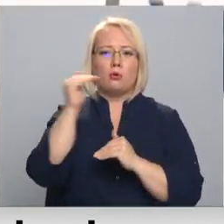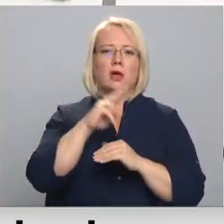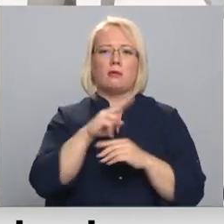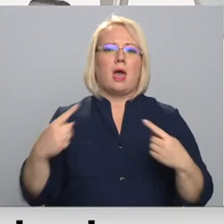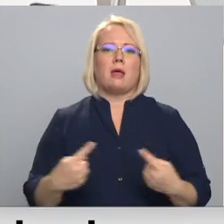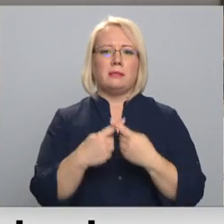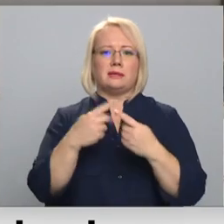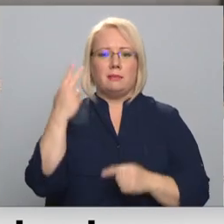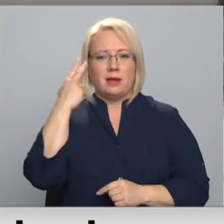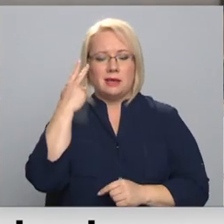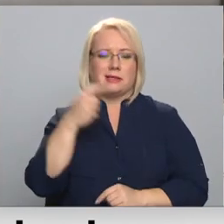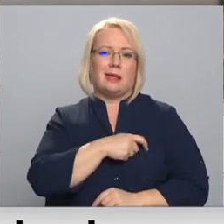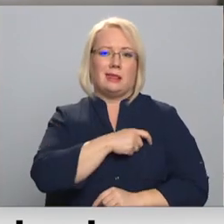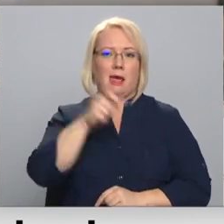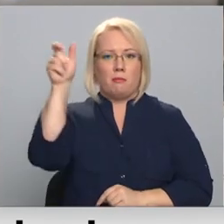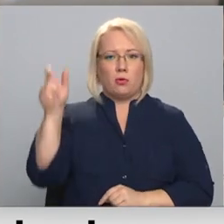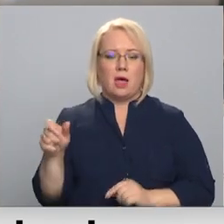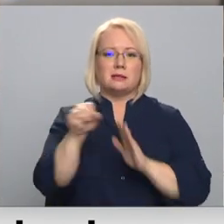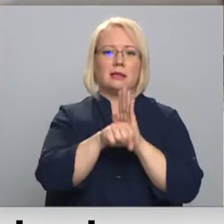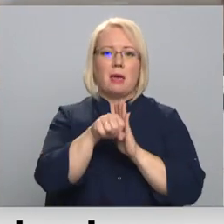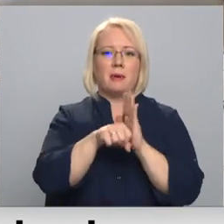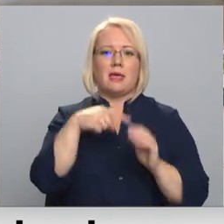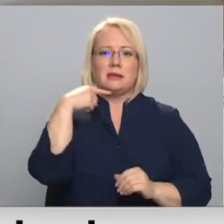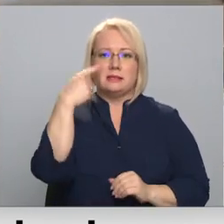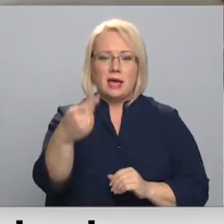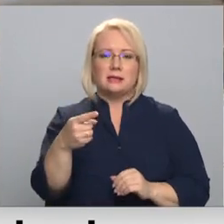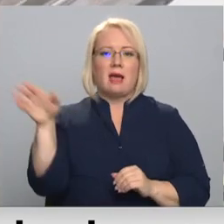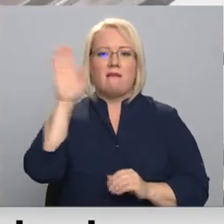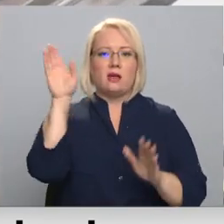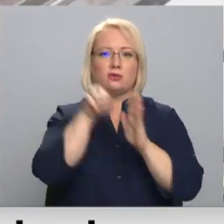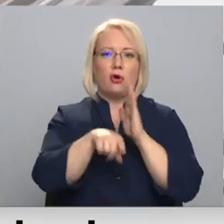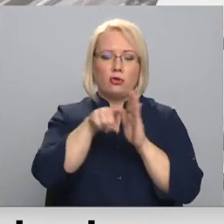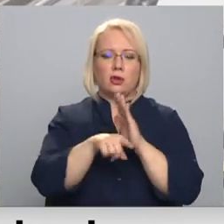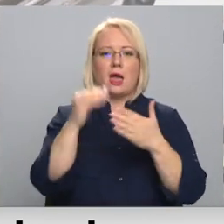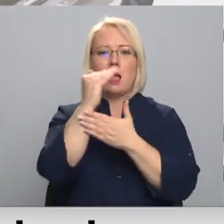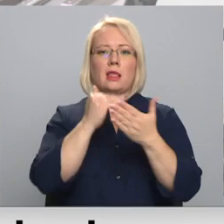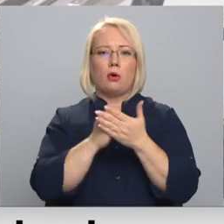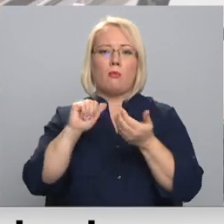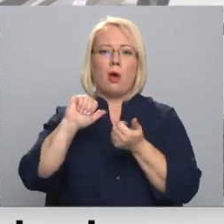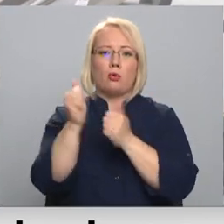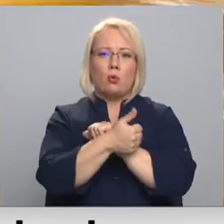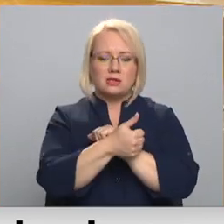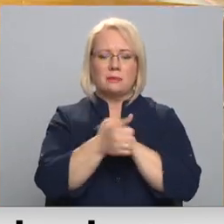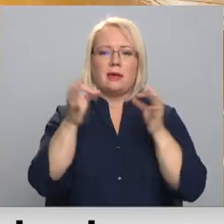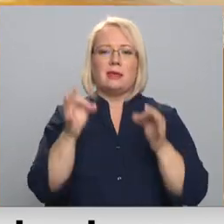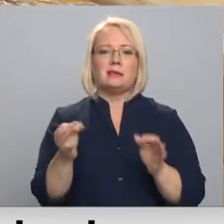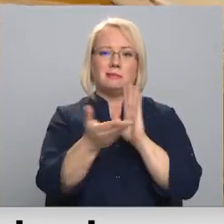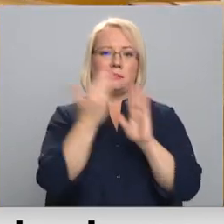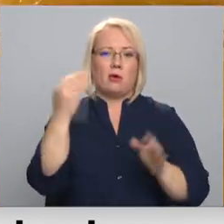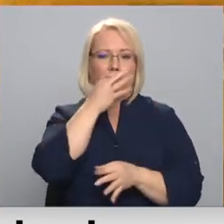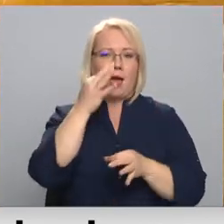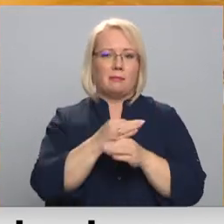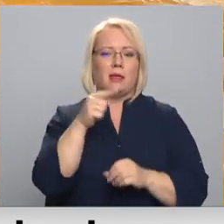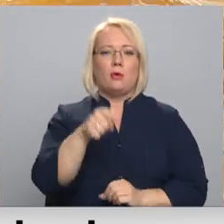risku. Deputāts Rēnins Znotiņš debatēs norādīja, ka arī valsts kontrolē līdz ar likumu grozījumiem ir tiesības saukt pie atbildības tās